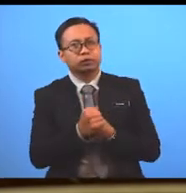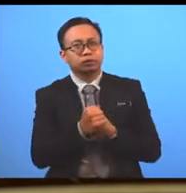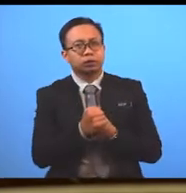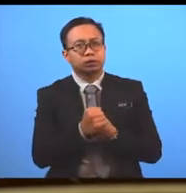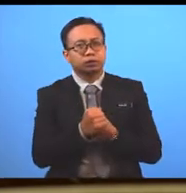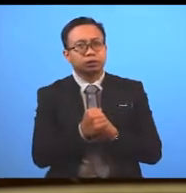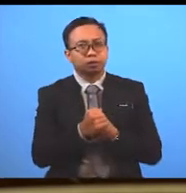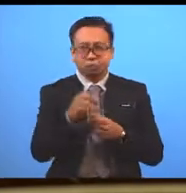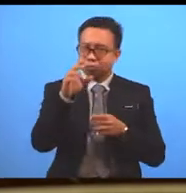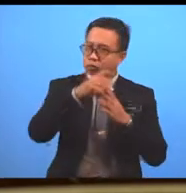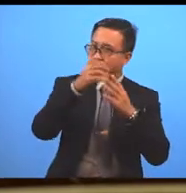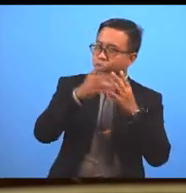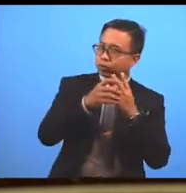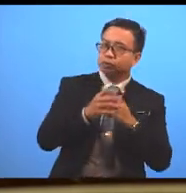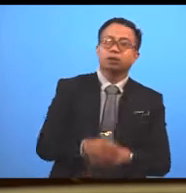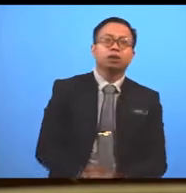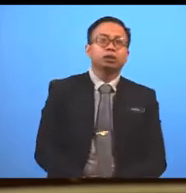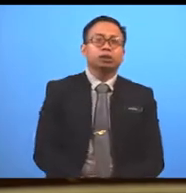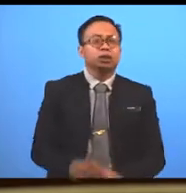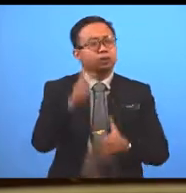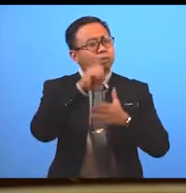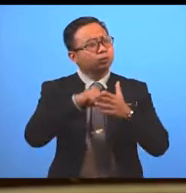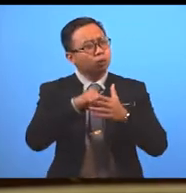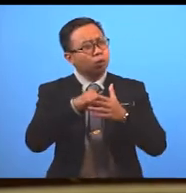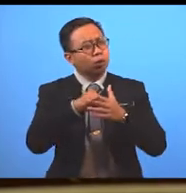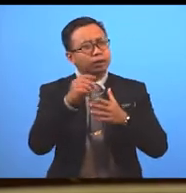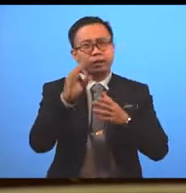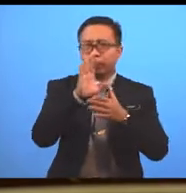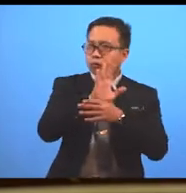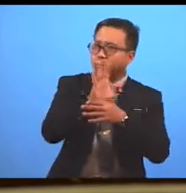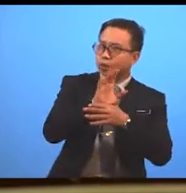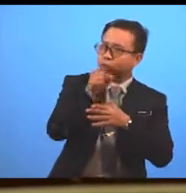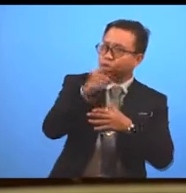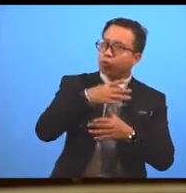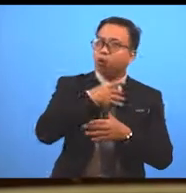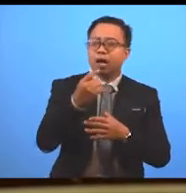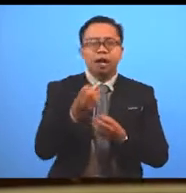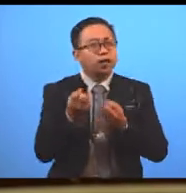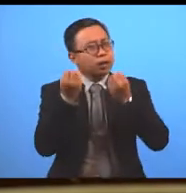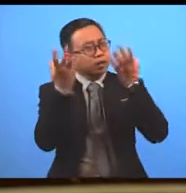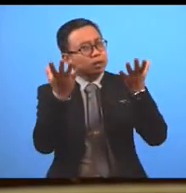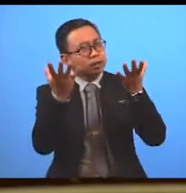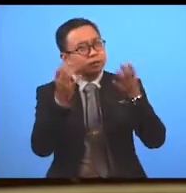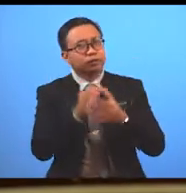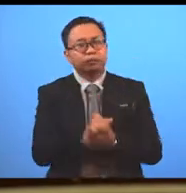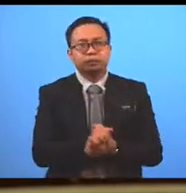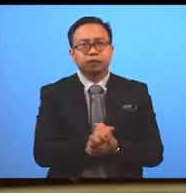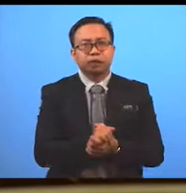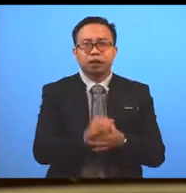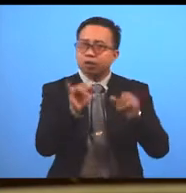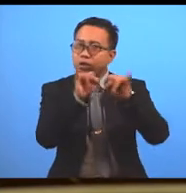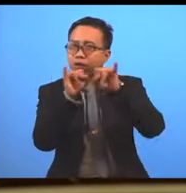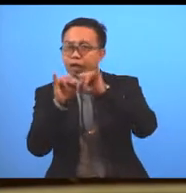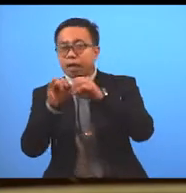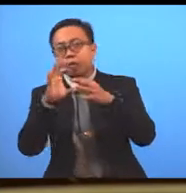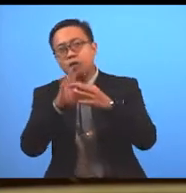preference, right? What kind of films do you like? There are many different genres or types of